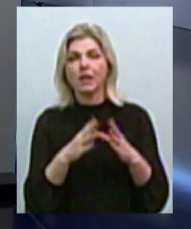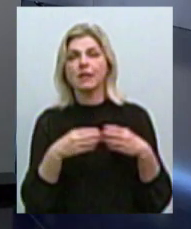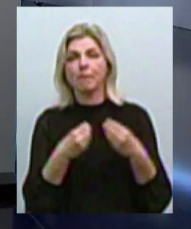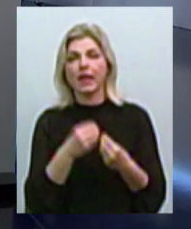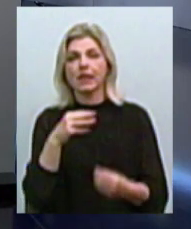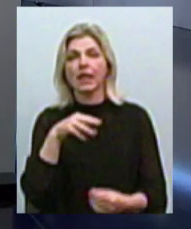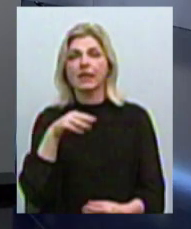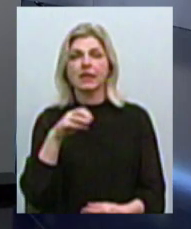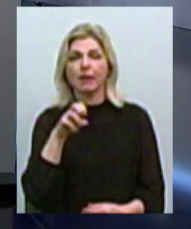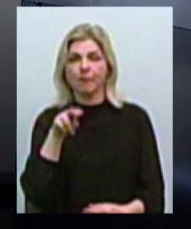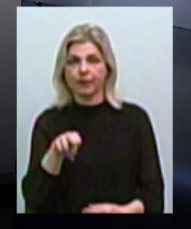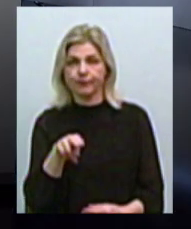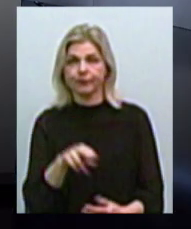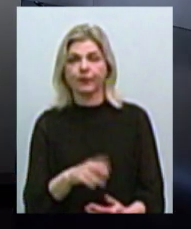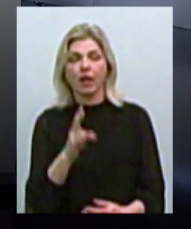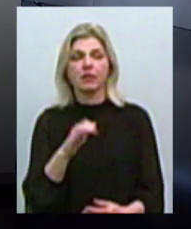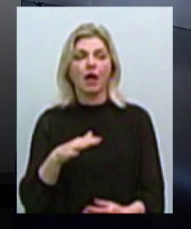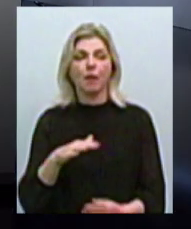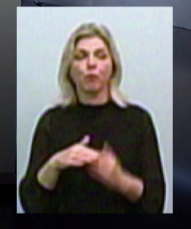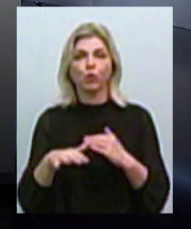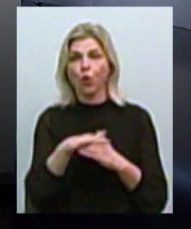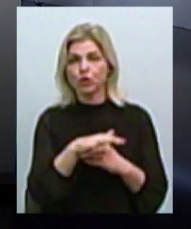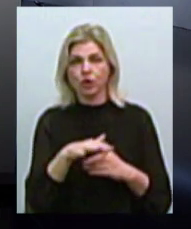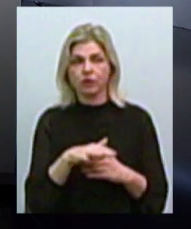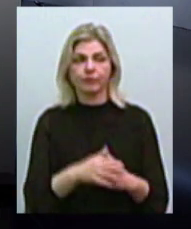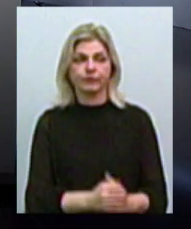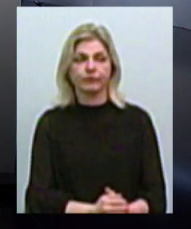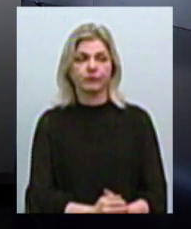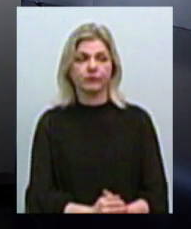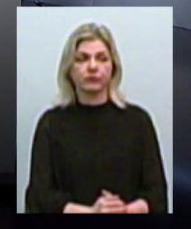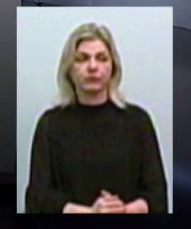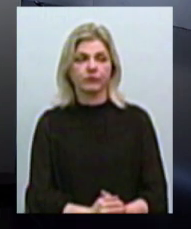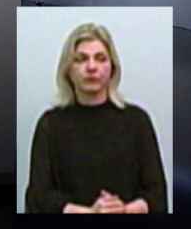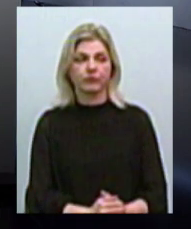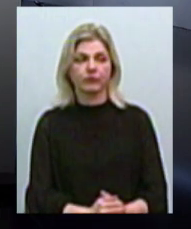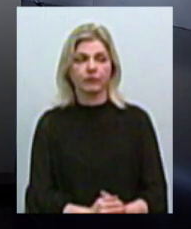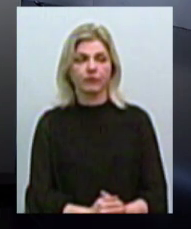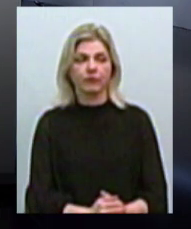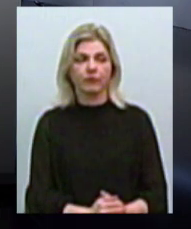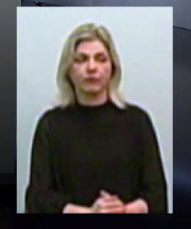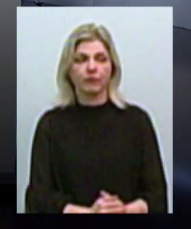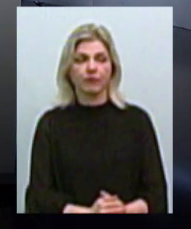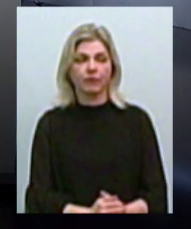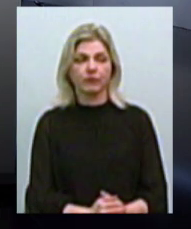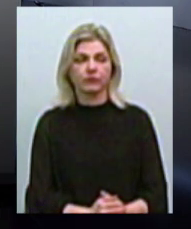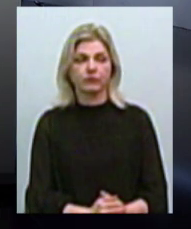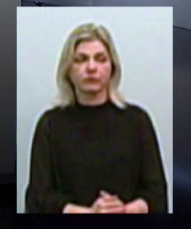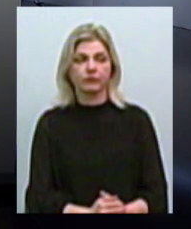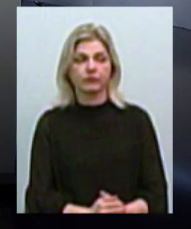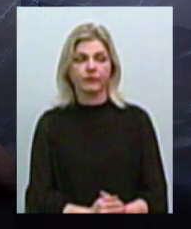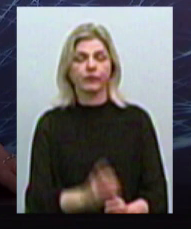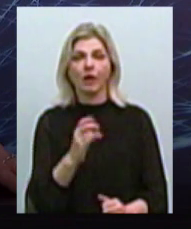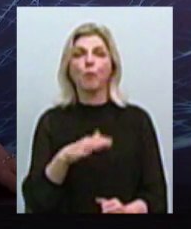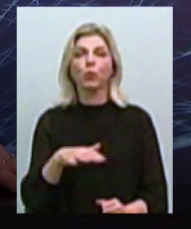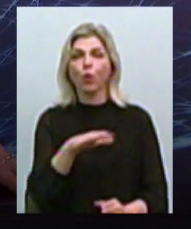на площадь, которая соответствует социальным нормам,